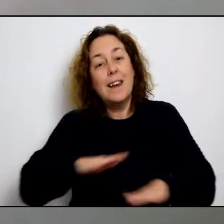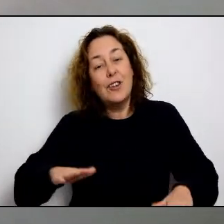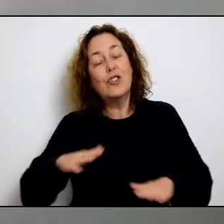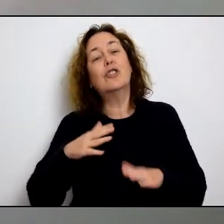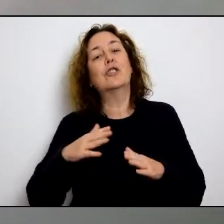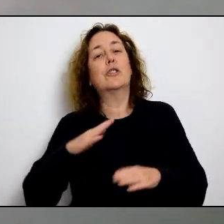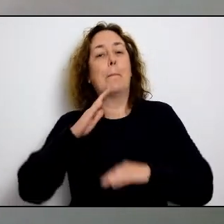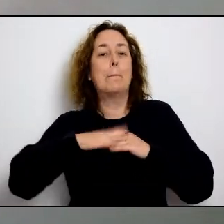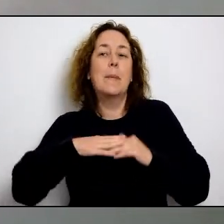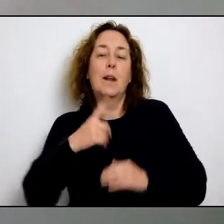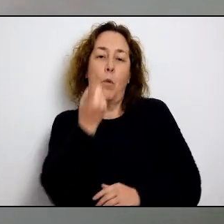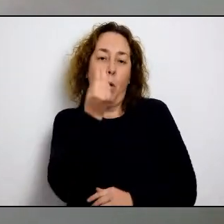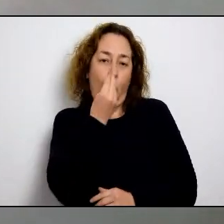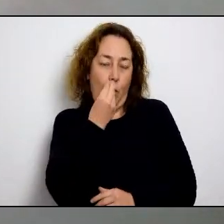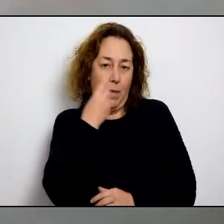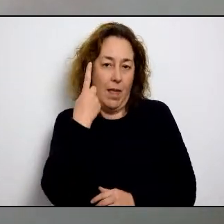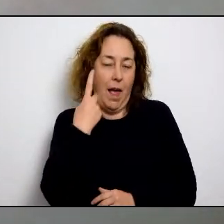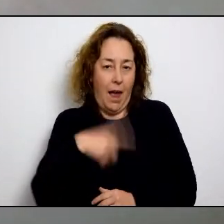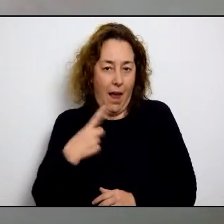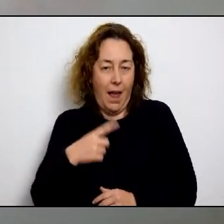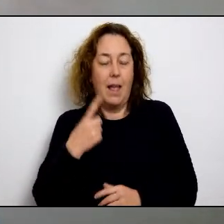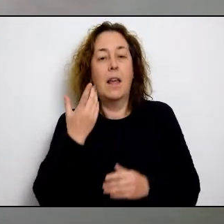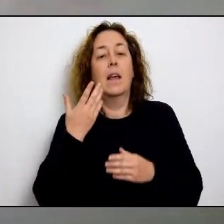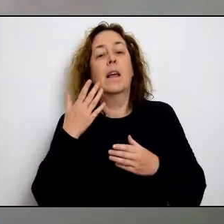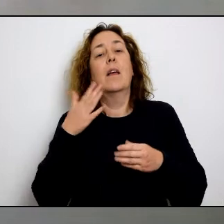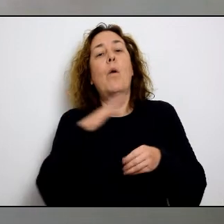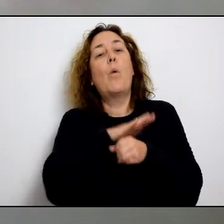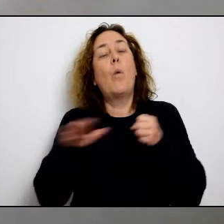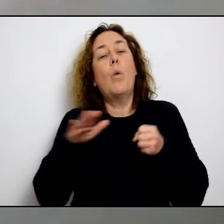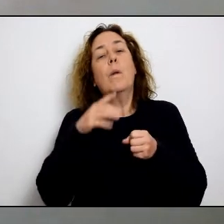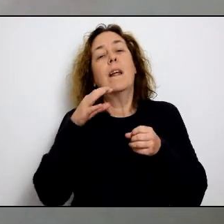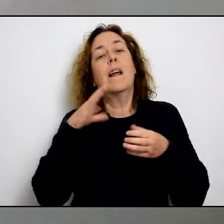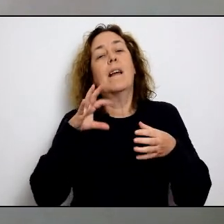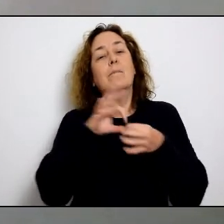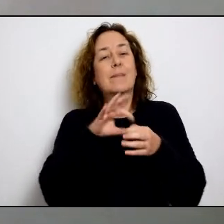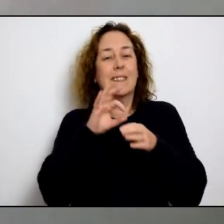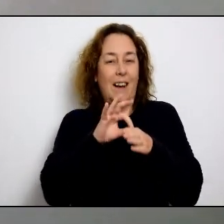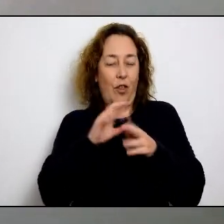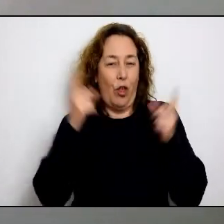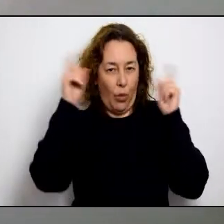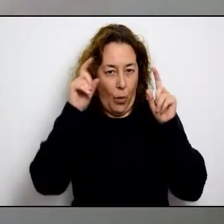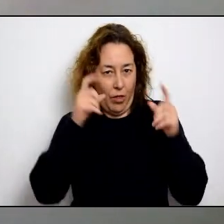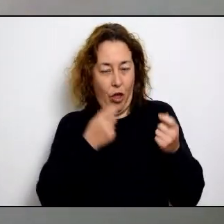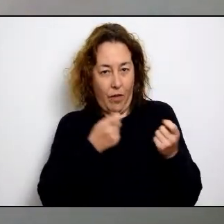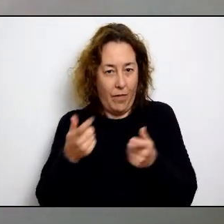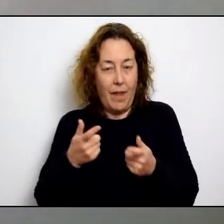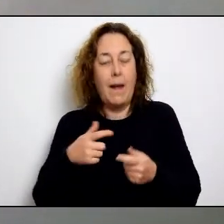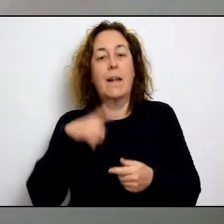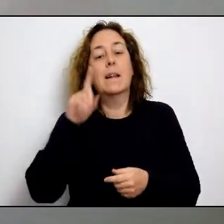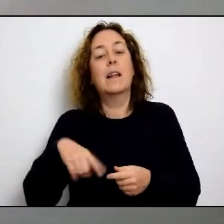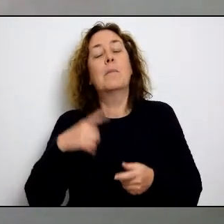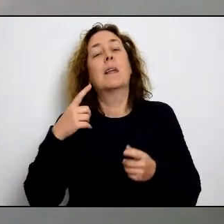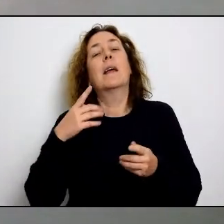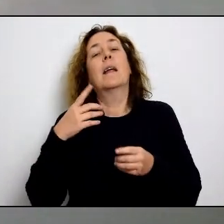iniciat aquest dimecres passat, dia 1 d'abril, per tal que els nostres infants tinguin garantit aquest penxó que cobrien a través del